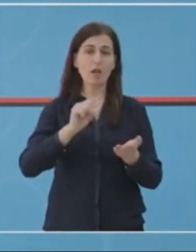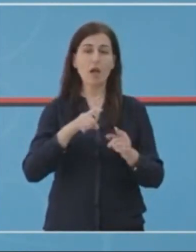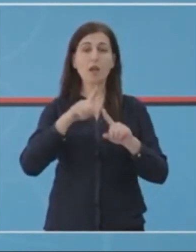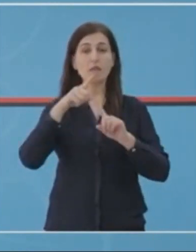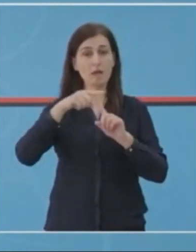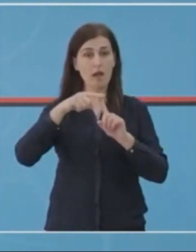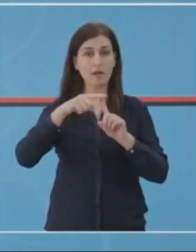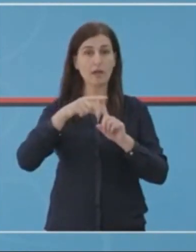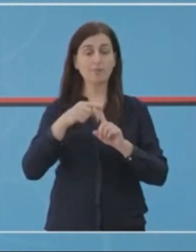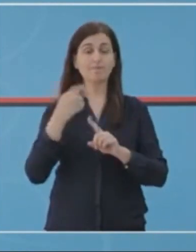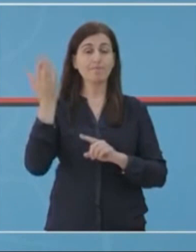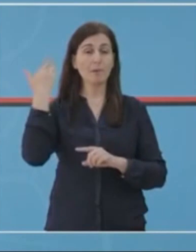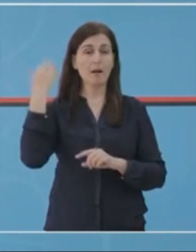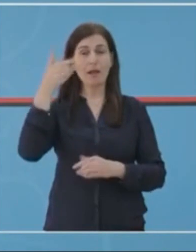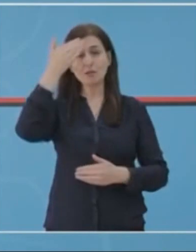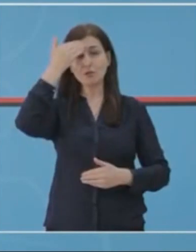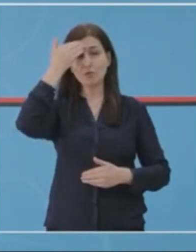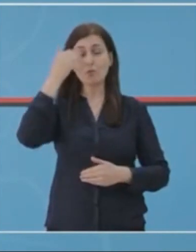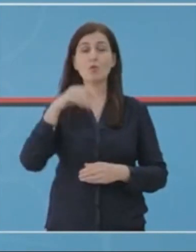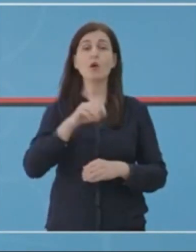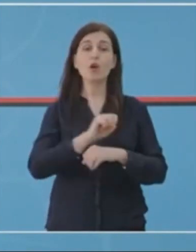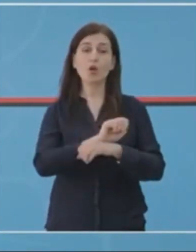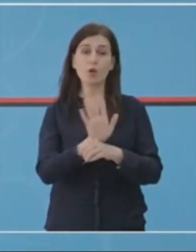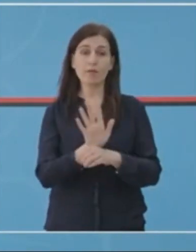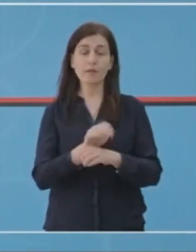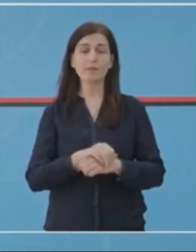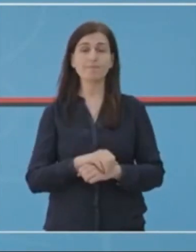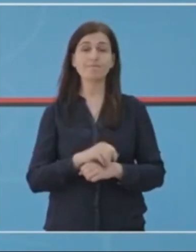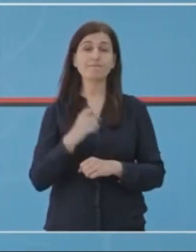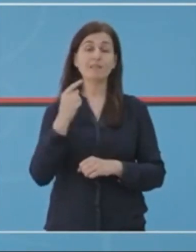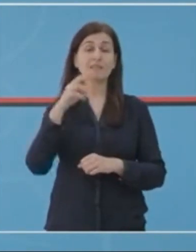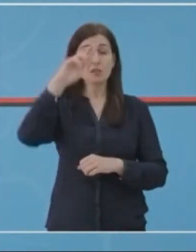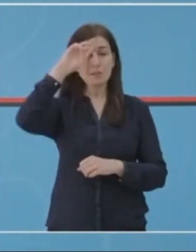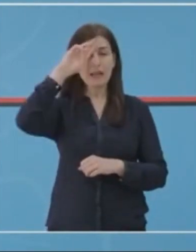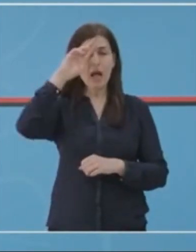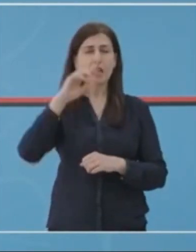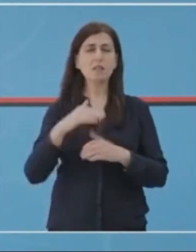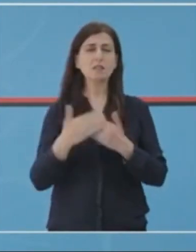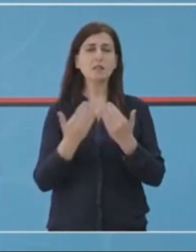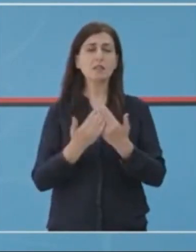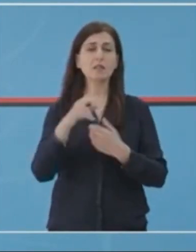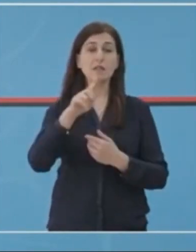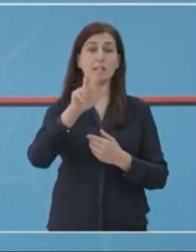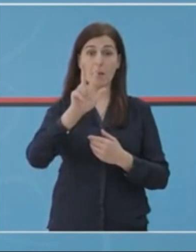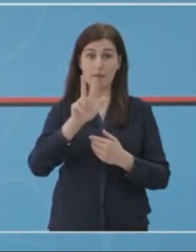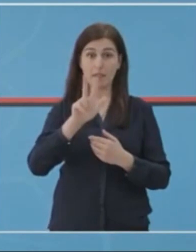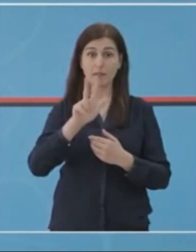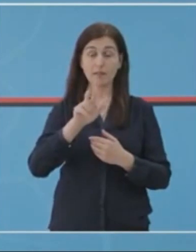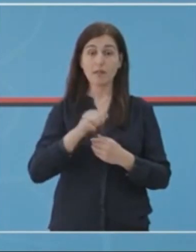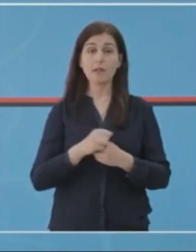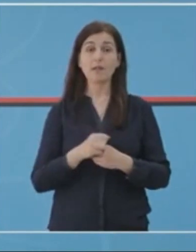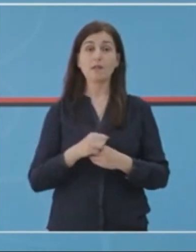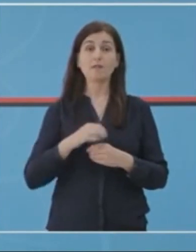i konfirmuar me COVID-19. Pacienti ishte ishtruar prej 13 ditës në spitalin infektiv.